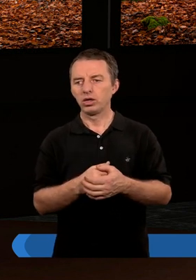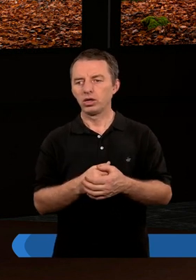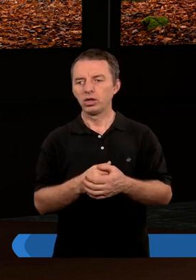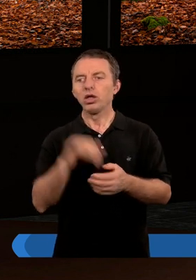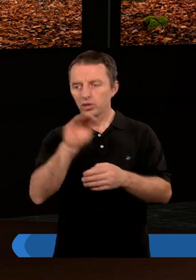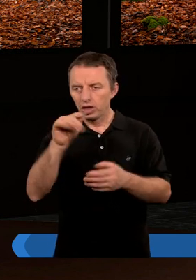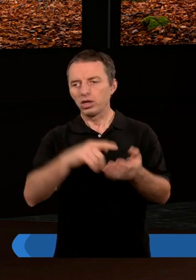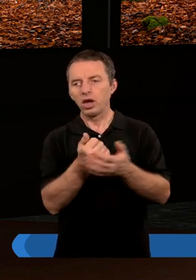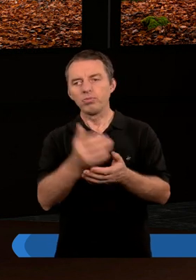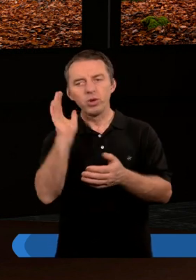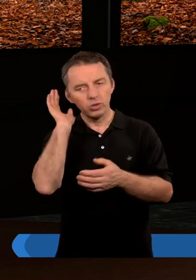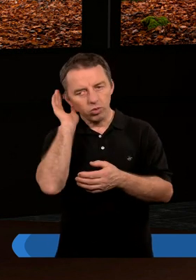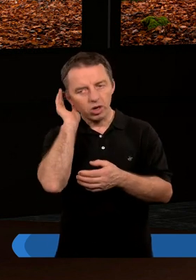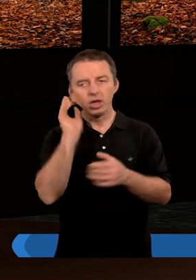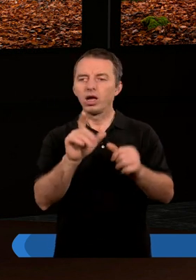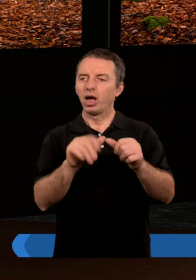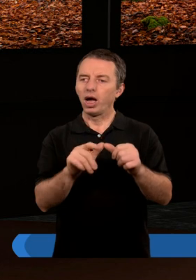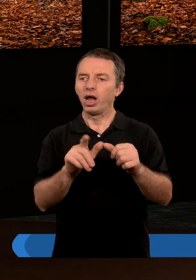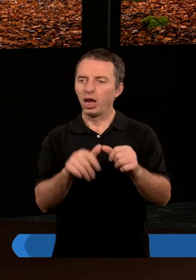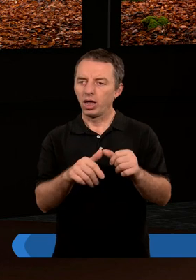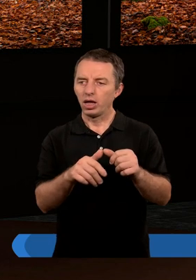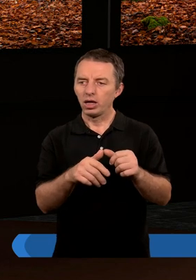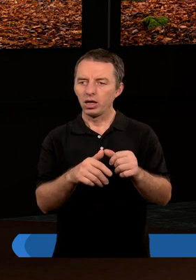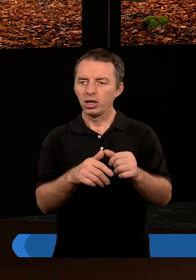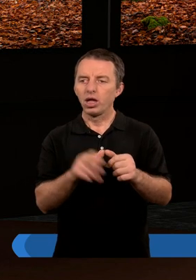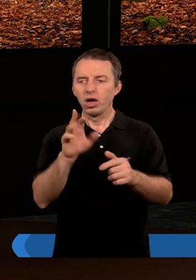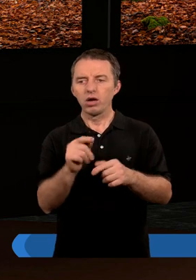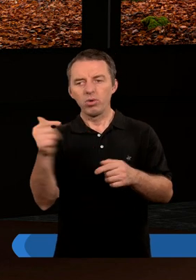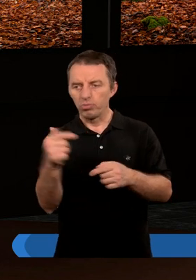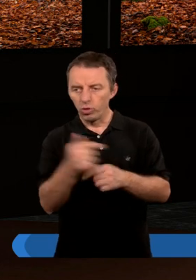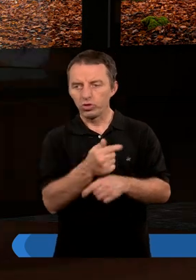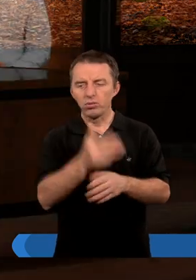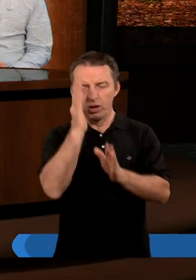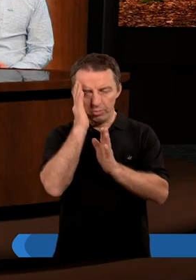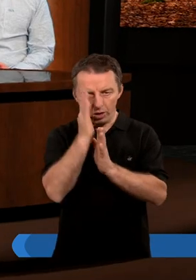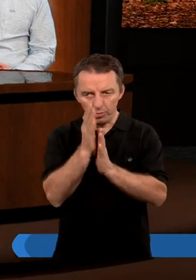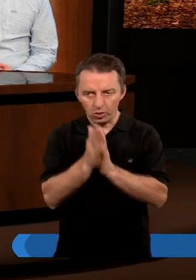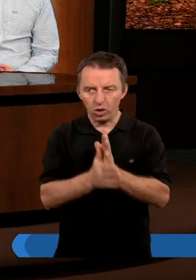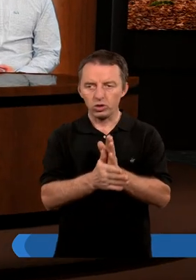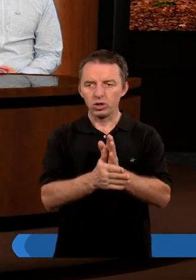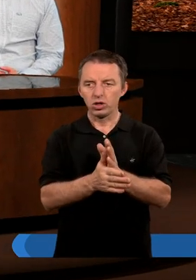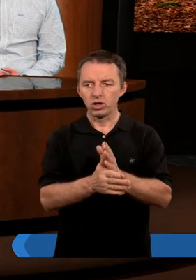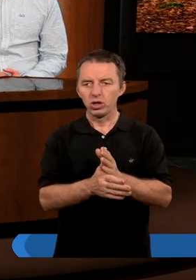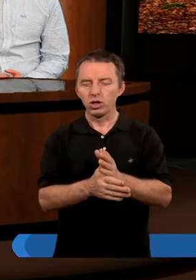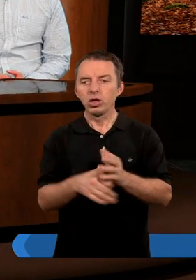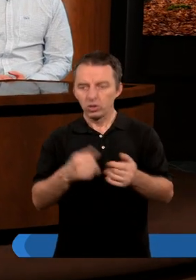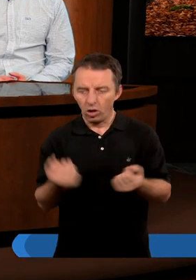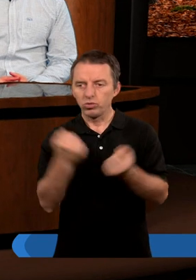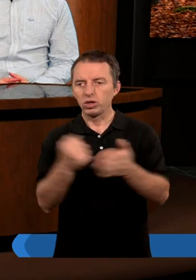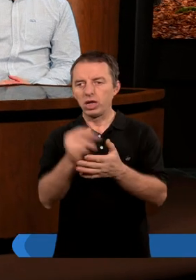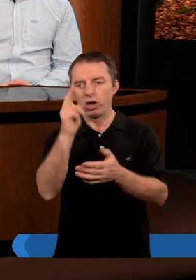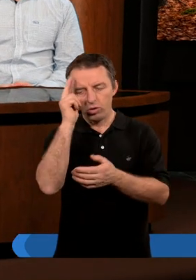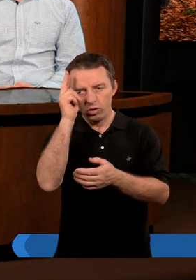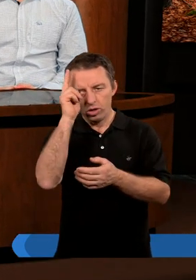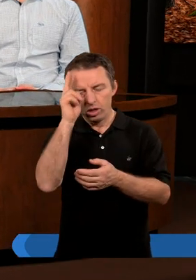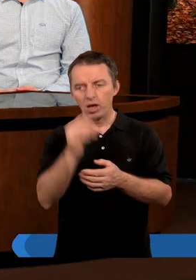zawiesić się na tym i posłuchać trochę, ale właśnie chyba, chyba musimy po prostu podążać za rozumem